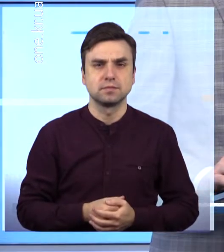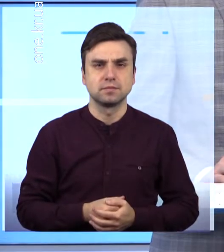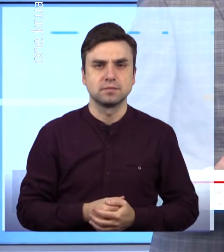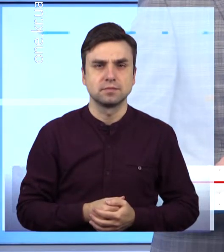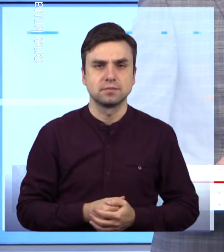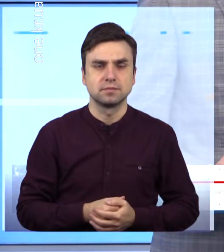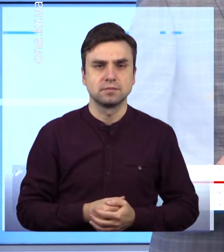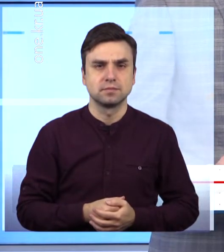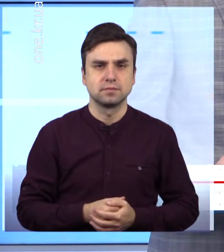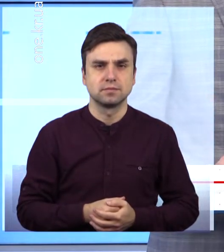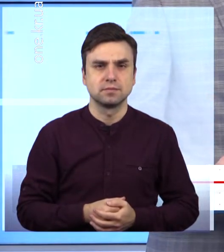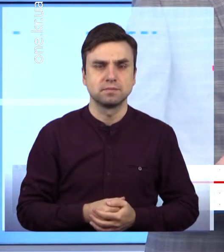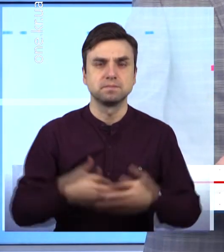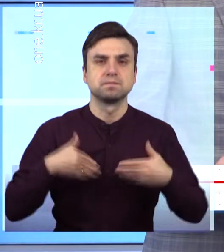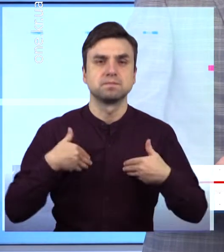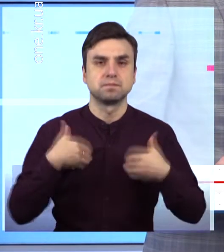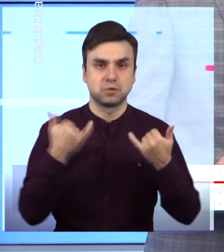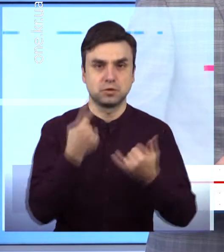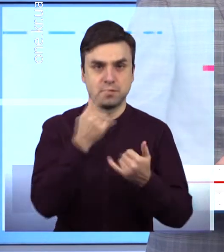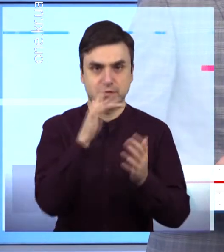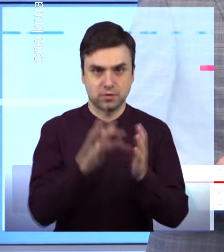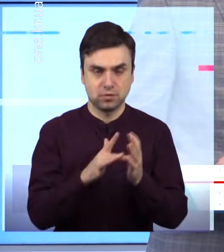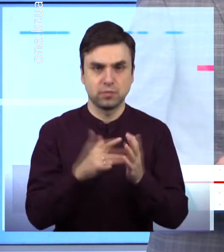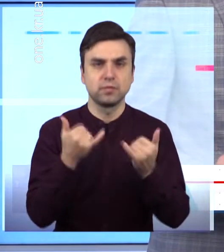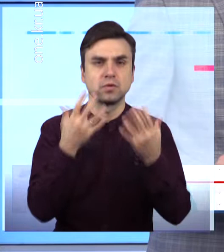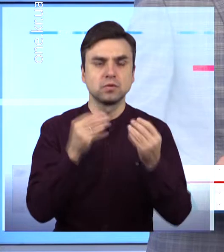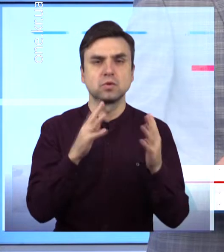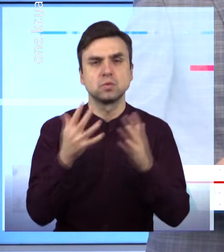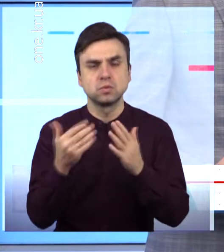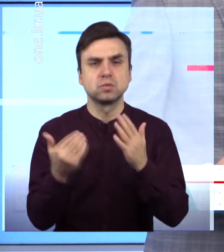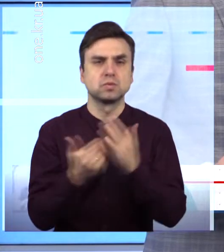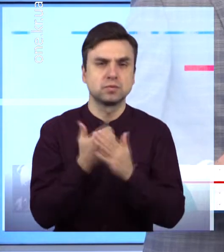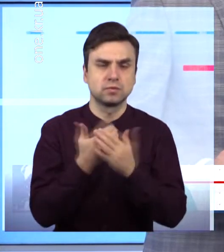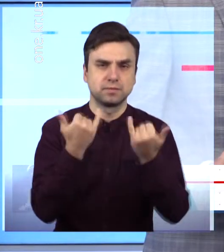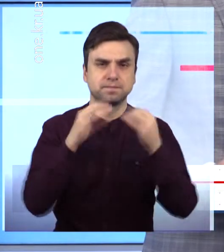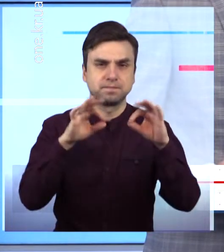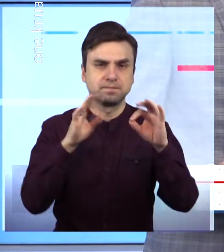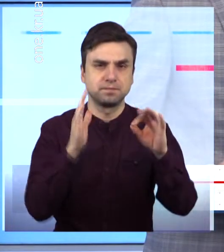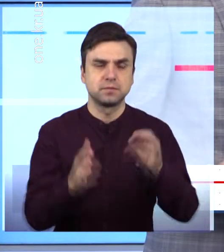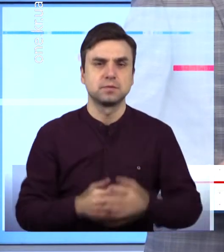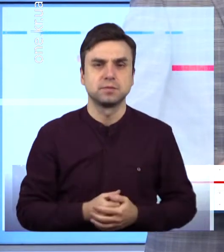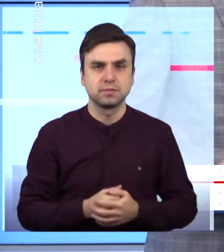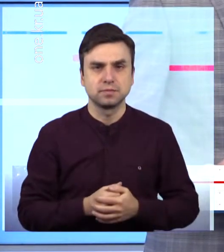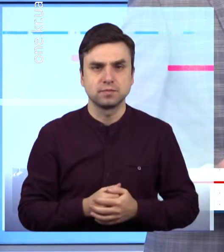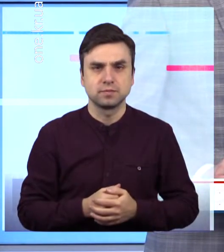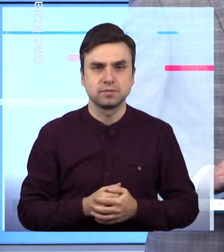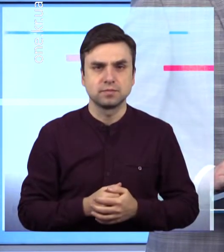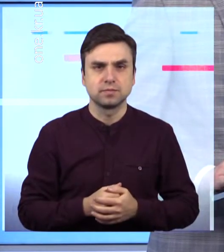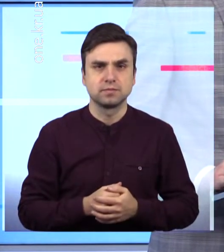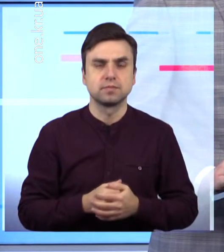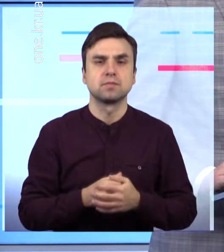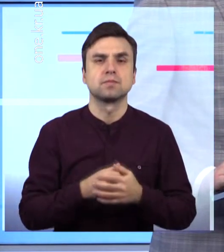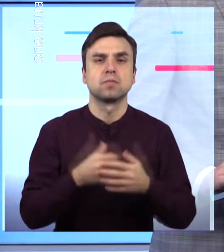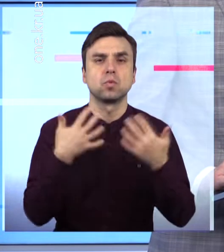Вітаю, це перший міський та свіжий випуск новин до вашої уваги В студії працює Владислав Новіков і ми починаємо Третій тиждень